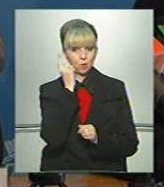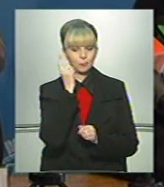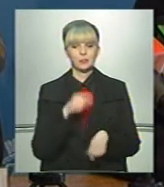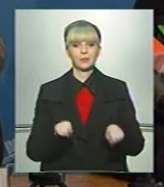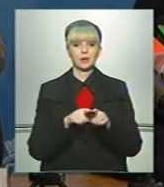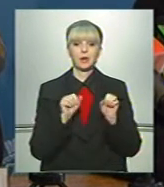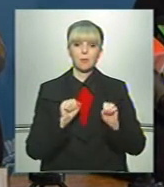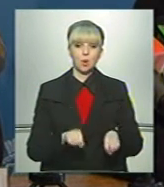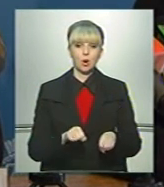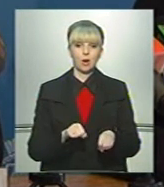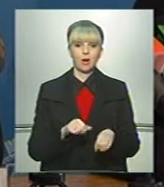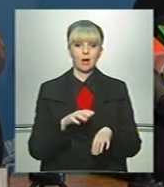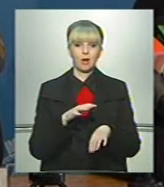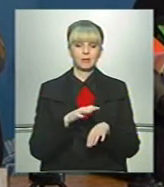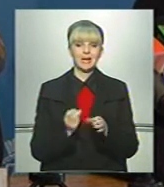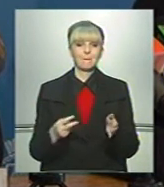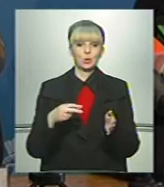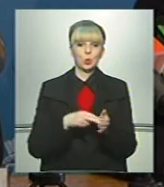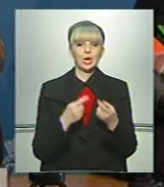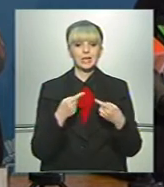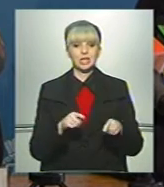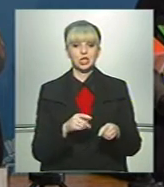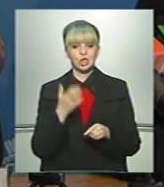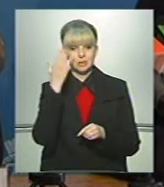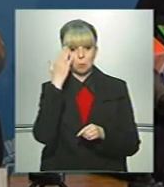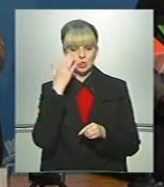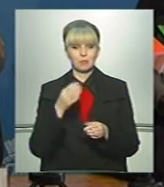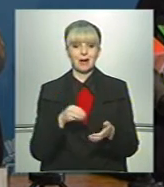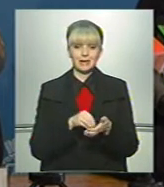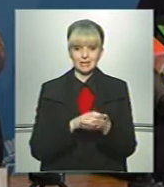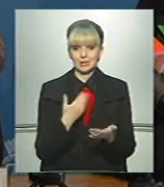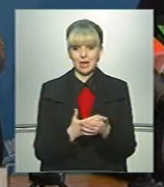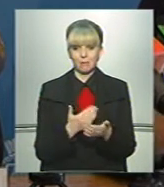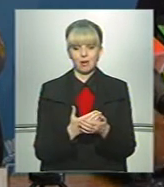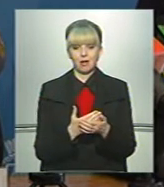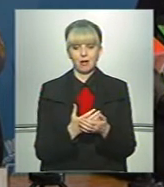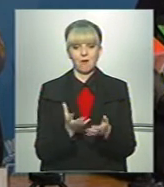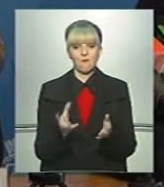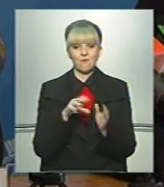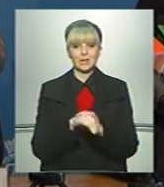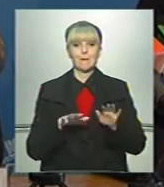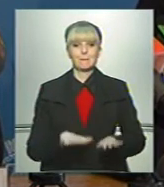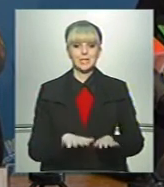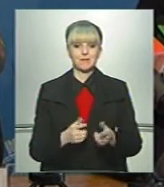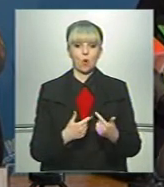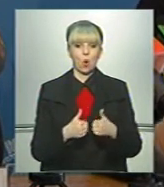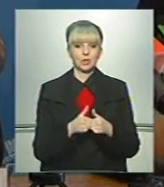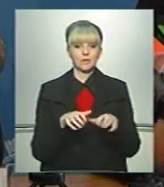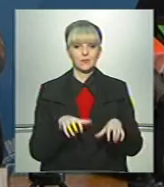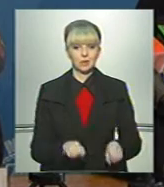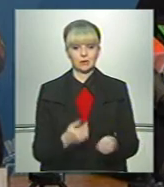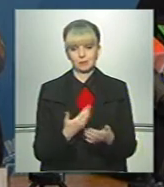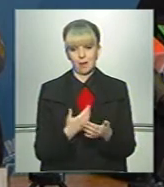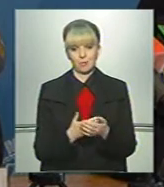також є можливість банк-айді і підключати інші способи реєстрації, які, наприклад, введені місцевим органом влади, такий,